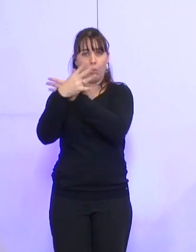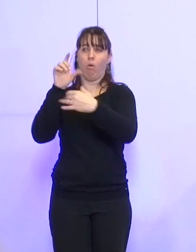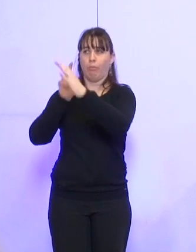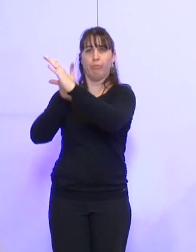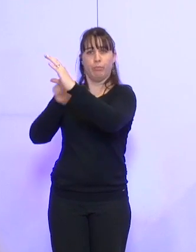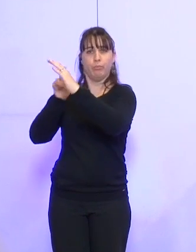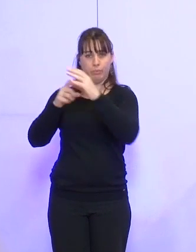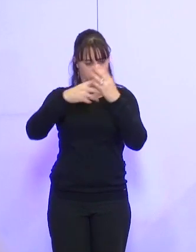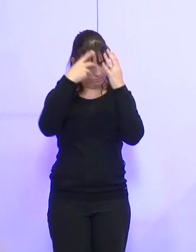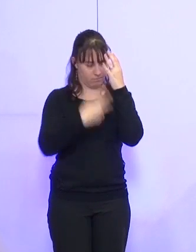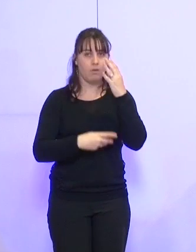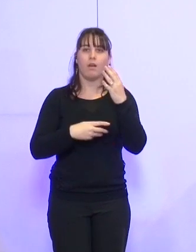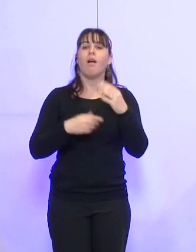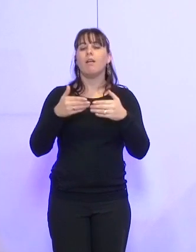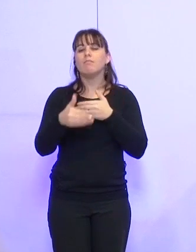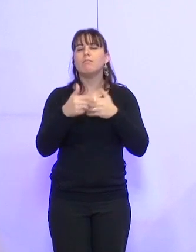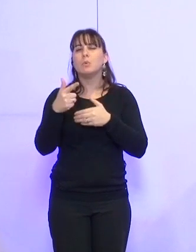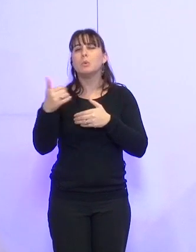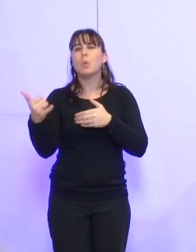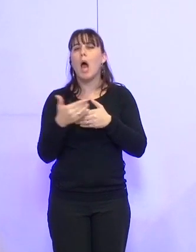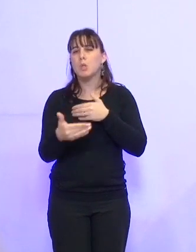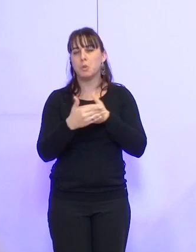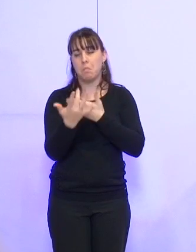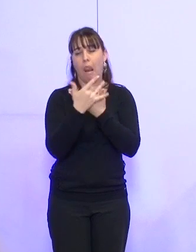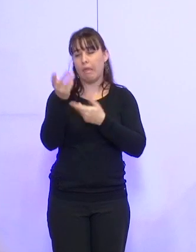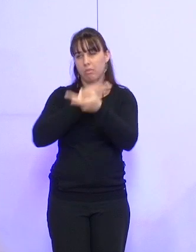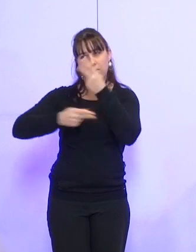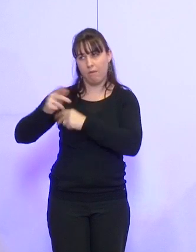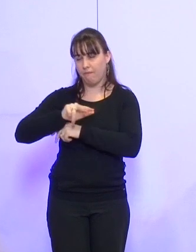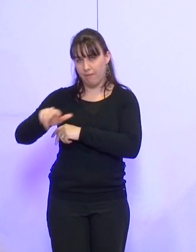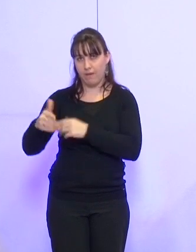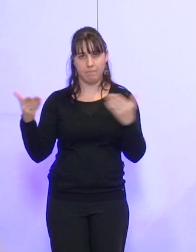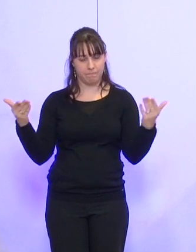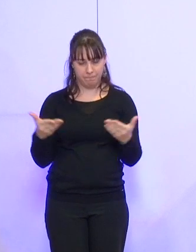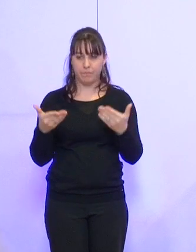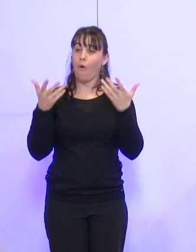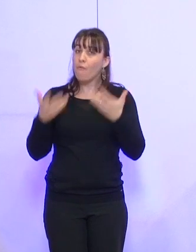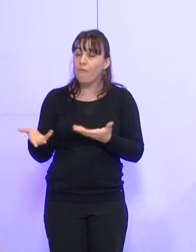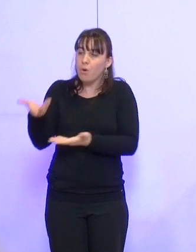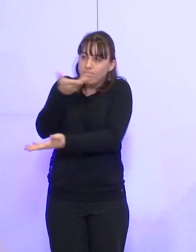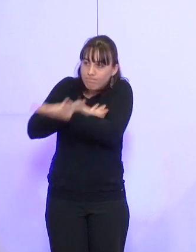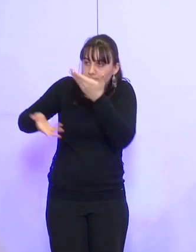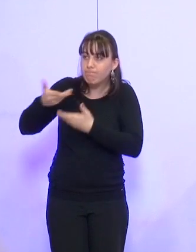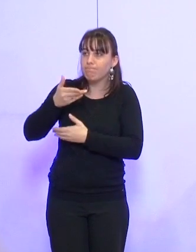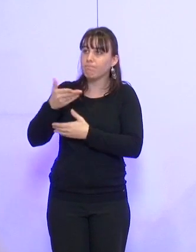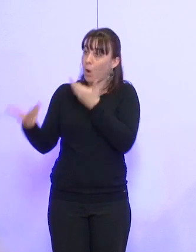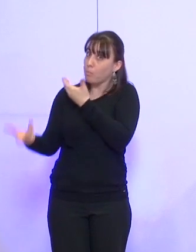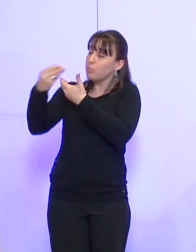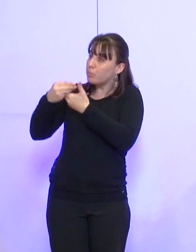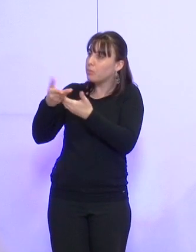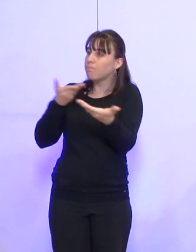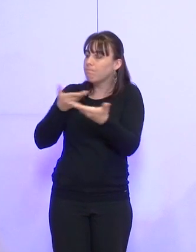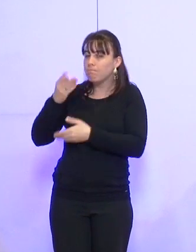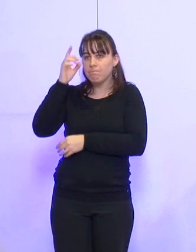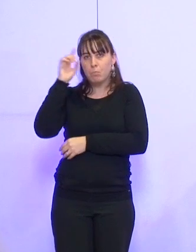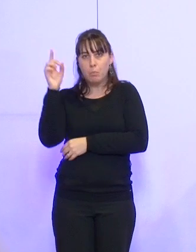Vous recevrez un courrier dans les jours qui viennent en ce sens. Nous souhaitons voir avec vous s'il est possible de mettre en place